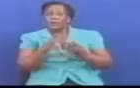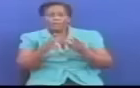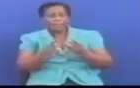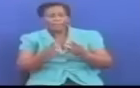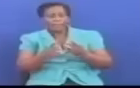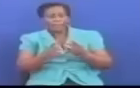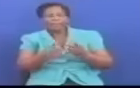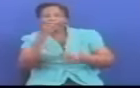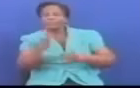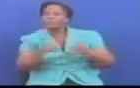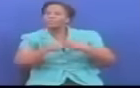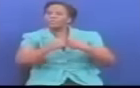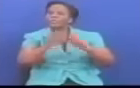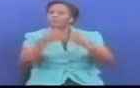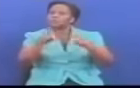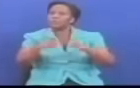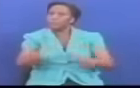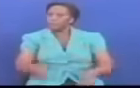ruvuma